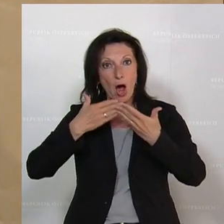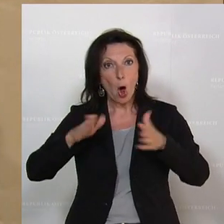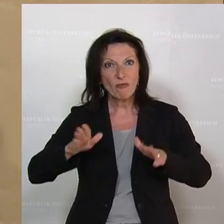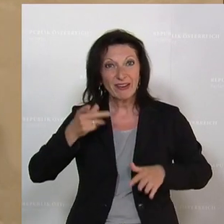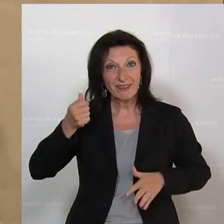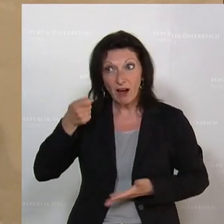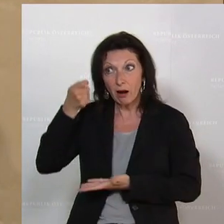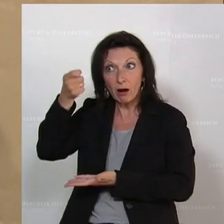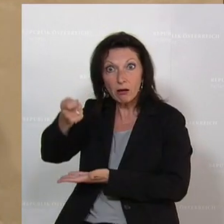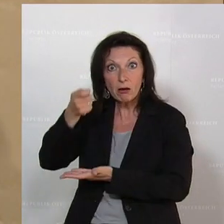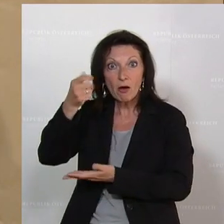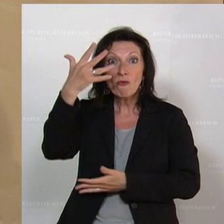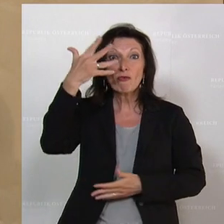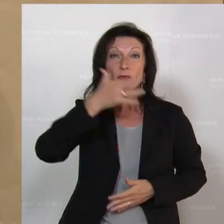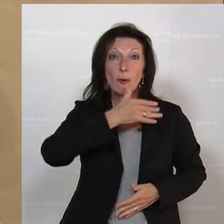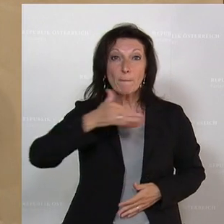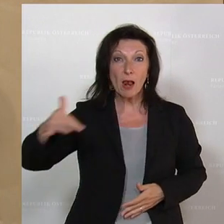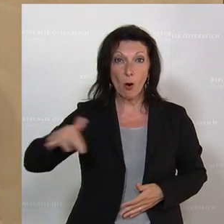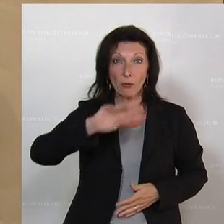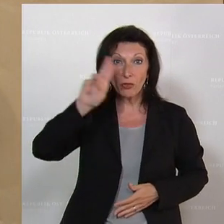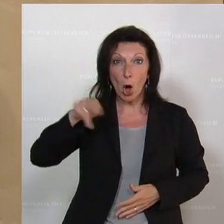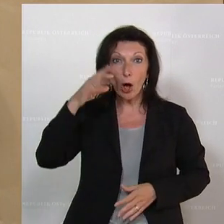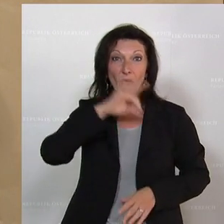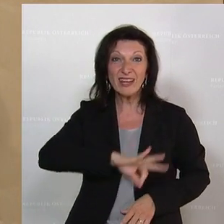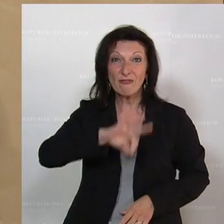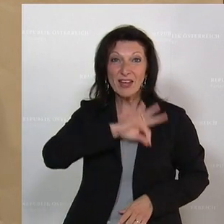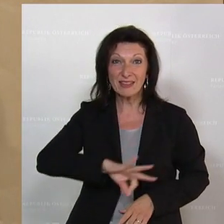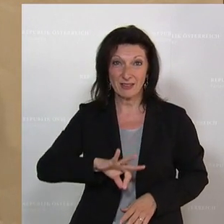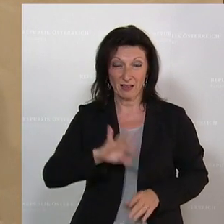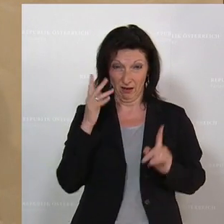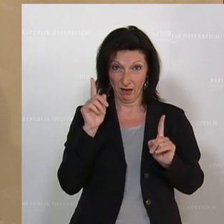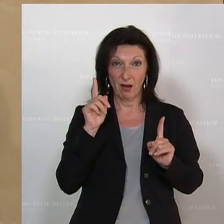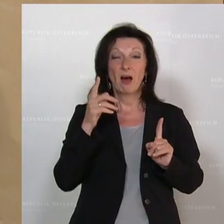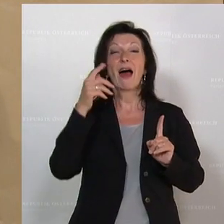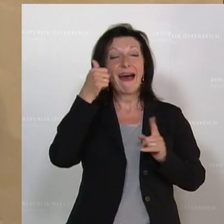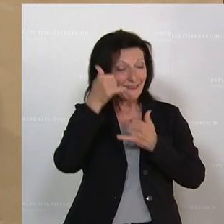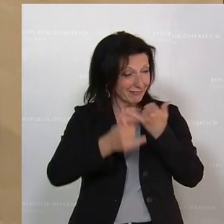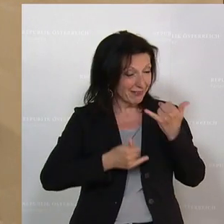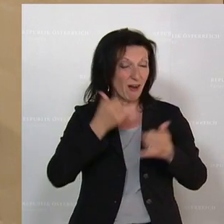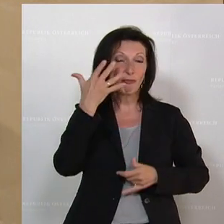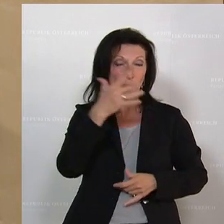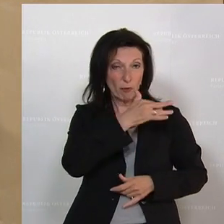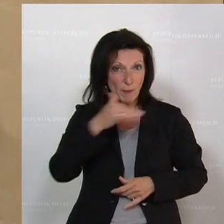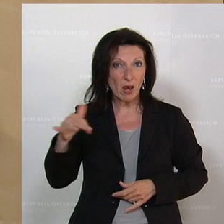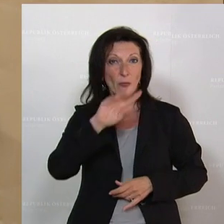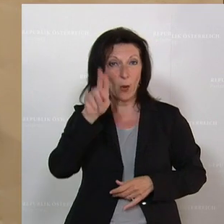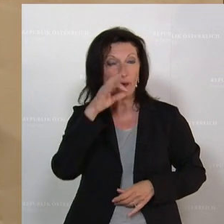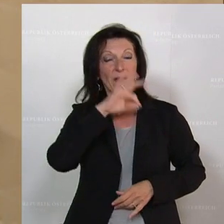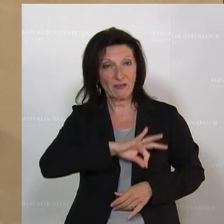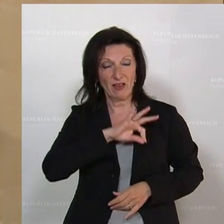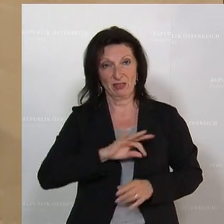Mitteln dadurch 5 Millionen Euro Gewinn gemacht. 5 Millionen Euro pro Jahr. Das